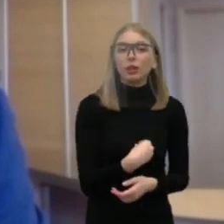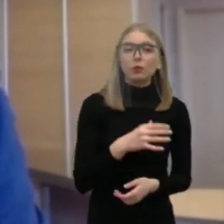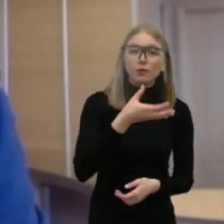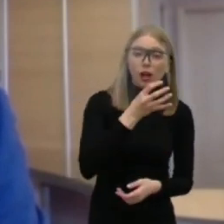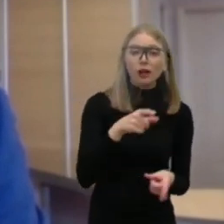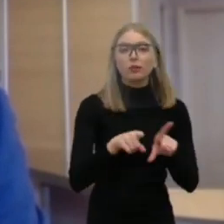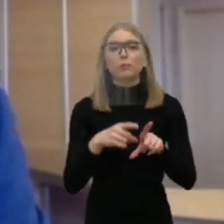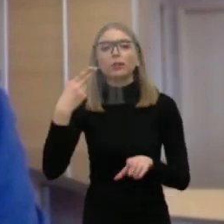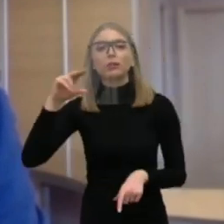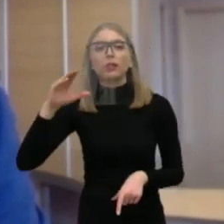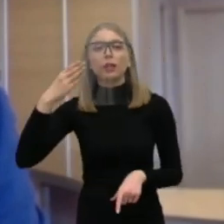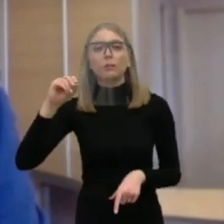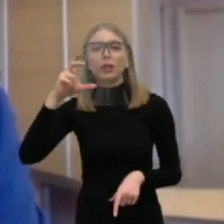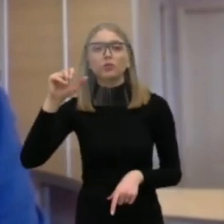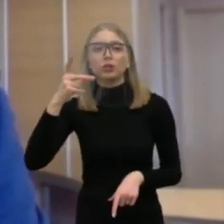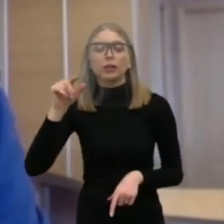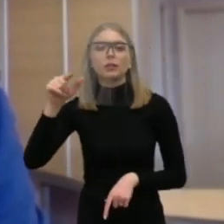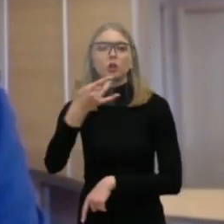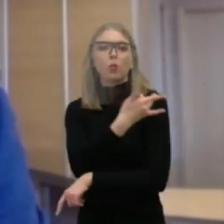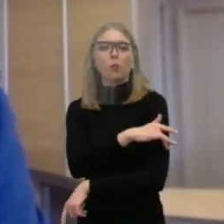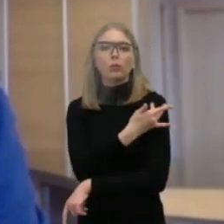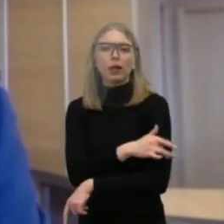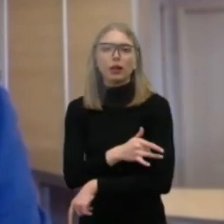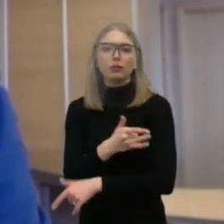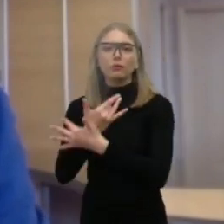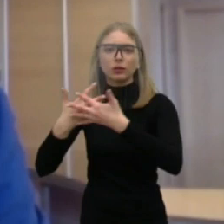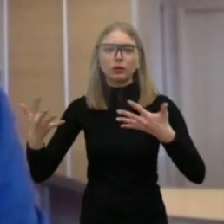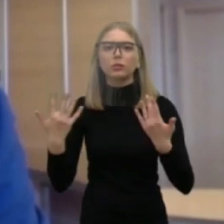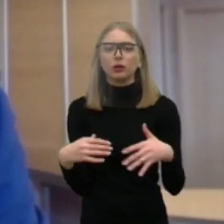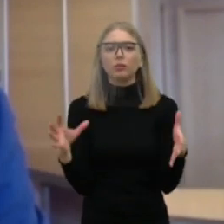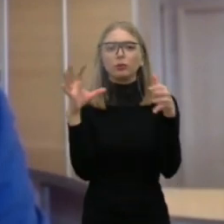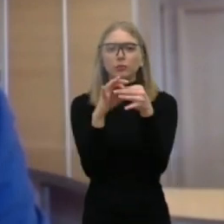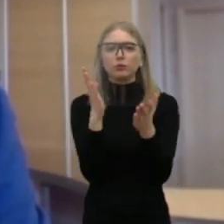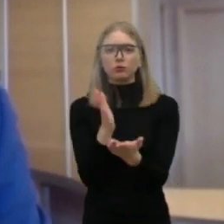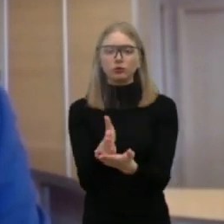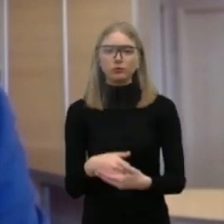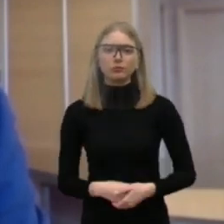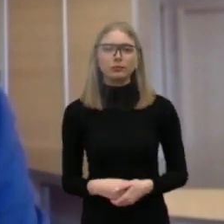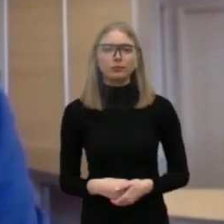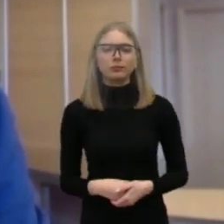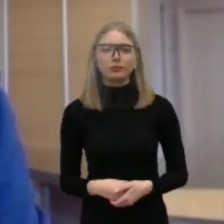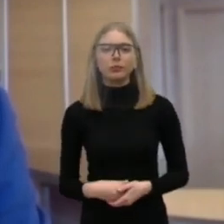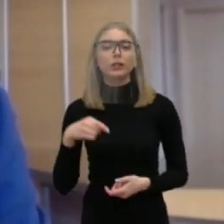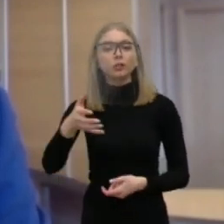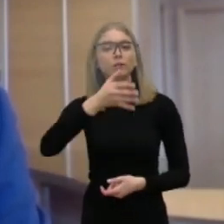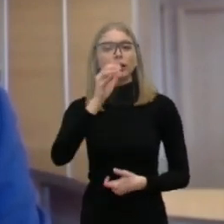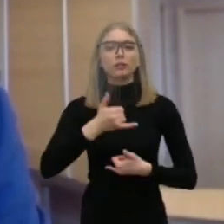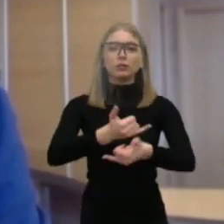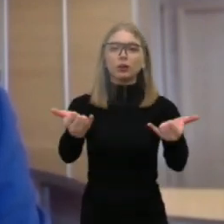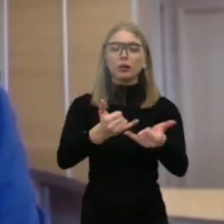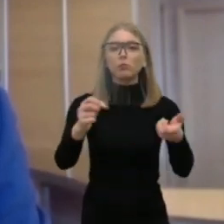komunalinkų ir kalbėjom apie Europos Sąjungos direktyvų vėlaimą, kaip mums čia spręsti vandentekininkų problemas.